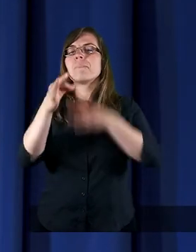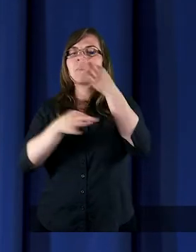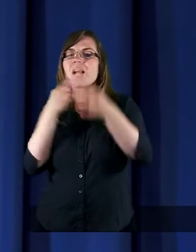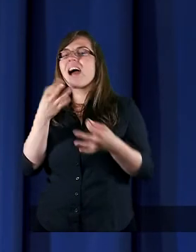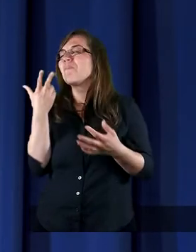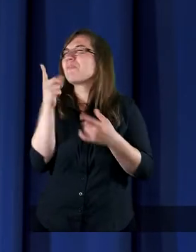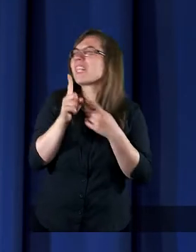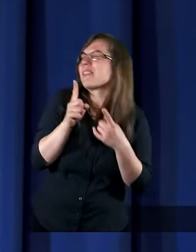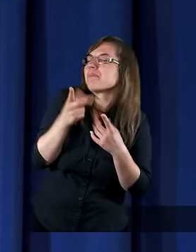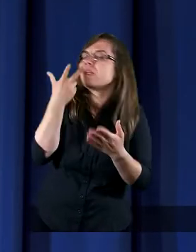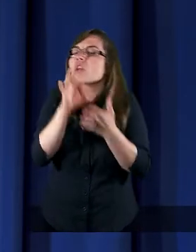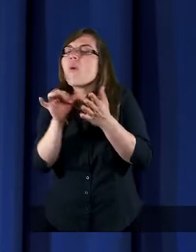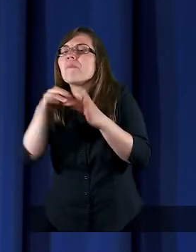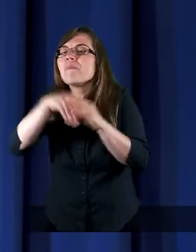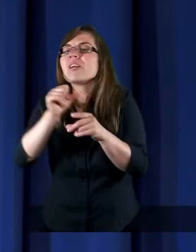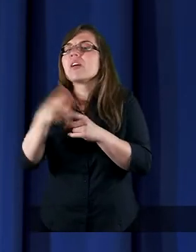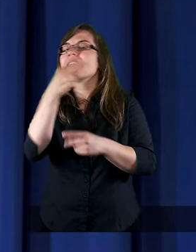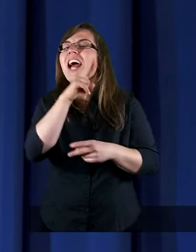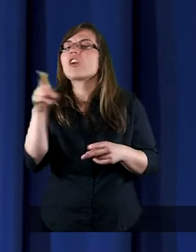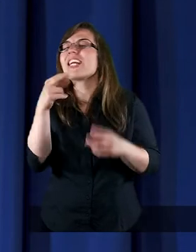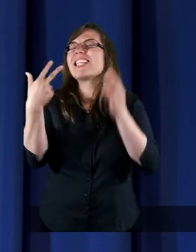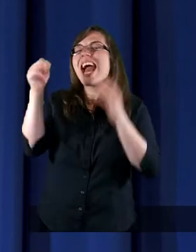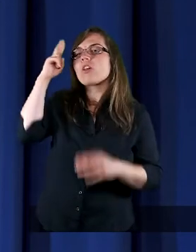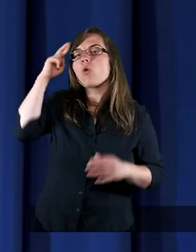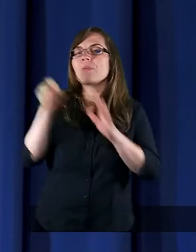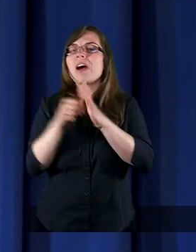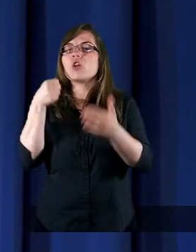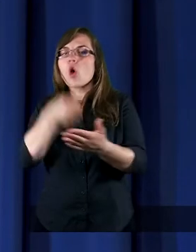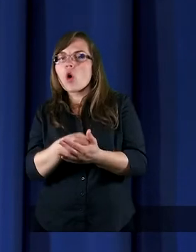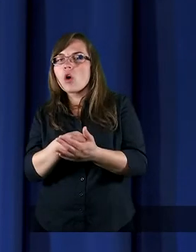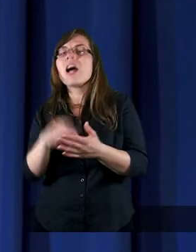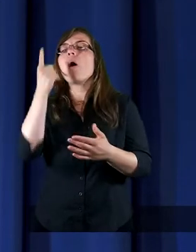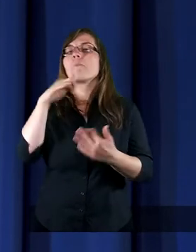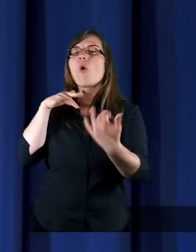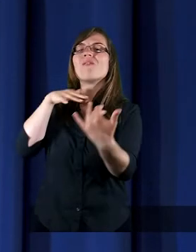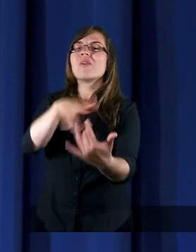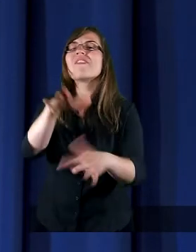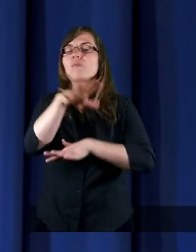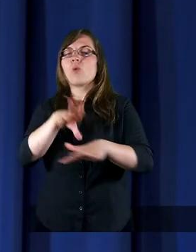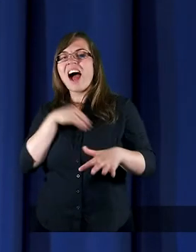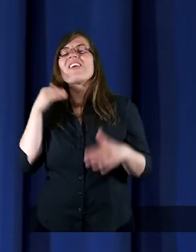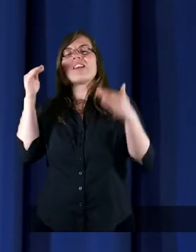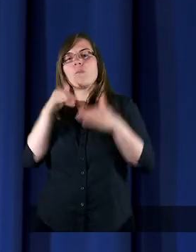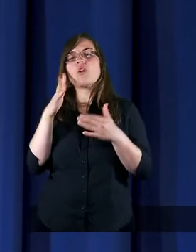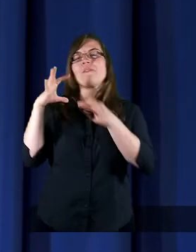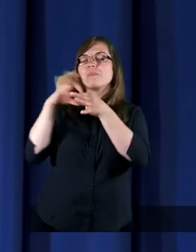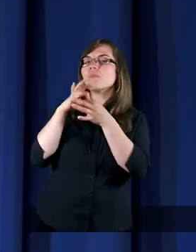rozumiał pewnych rzeczy do końca, ale pisał pod wpływem Ducha Świętego.